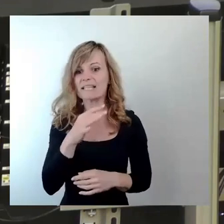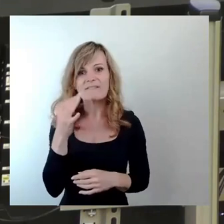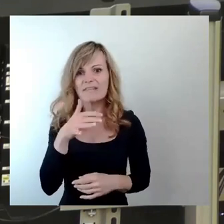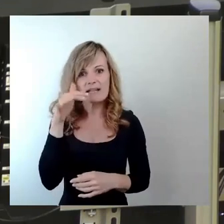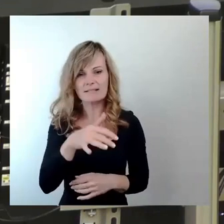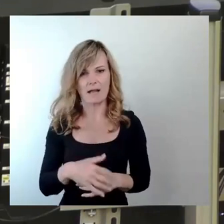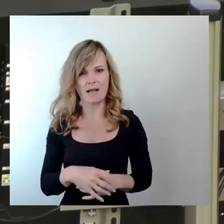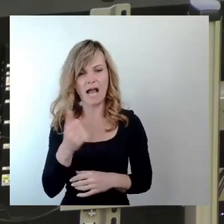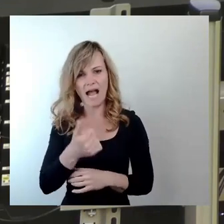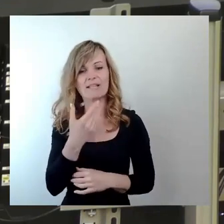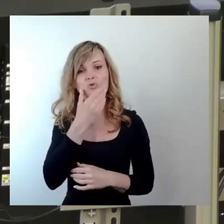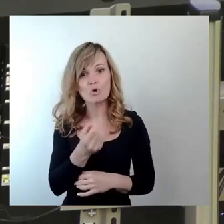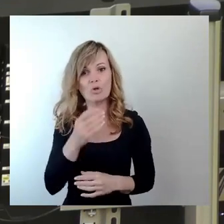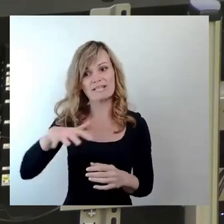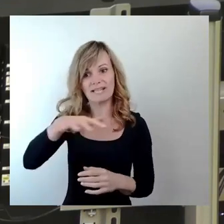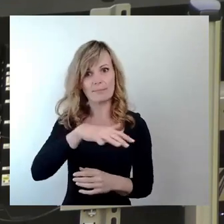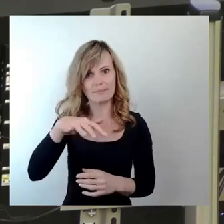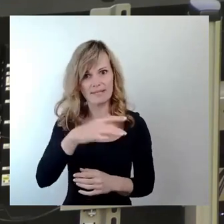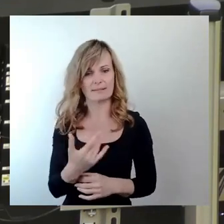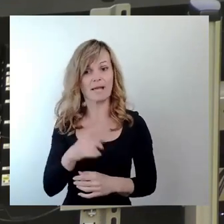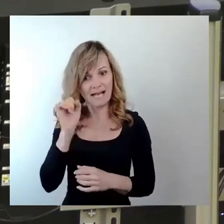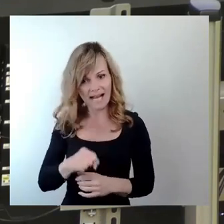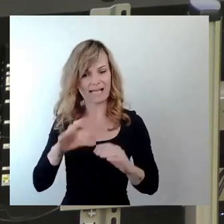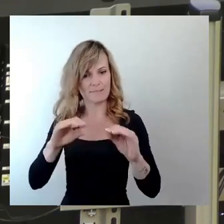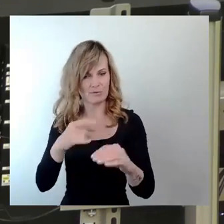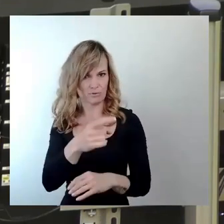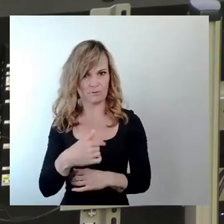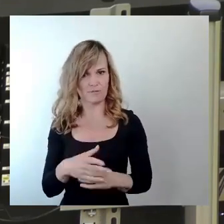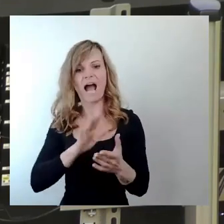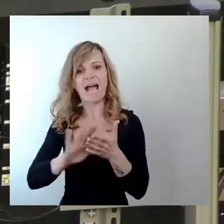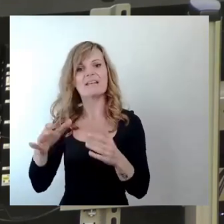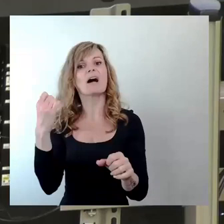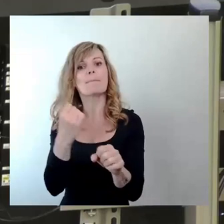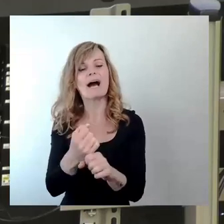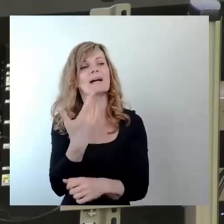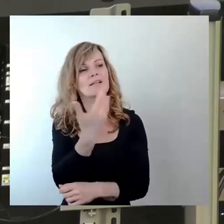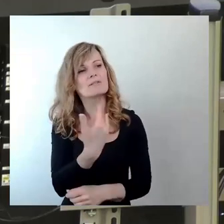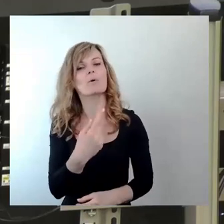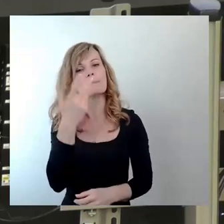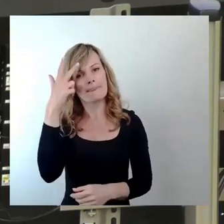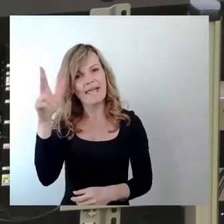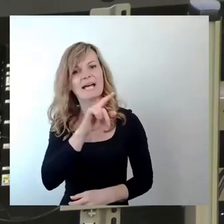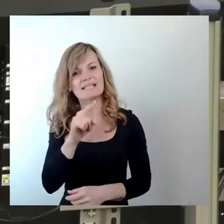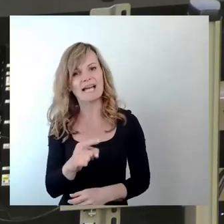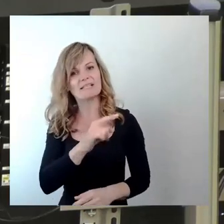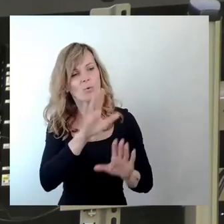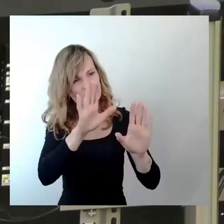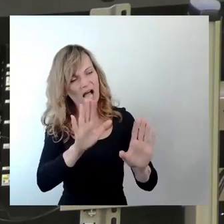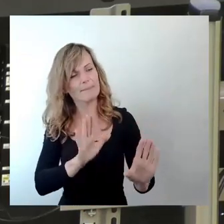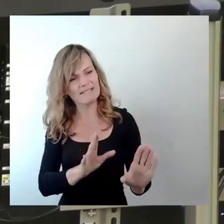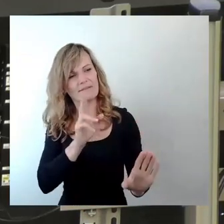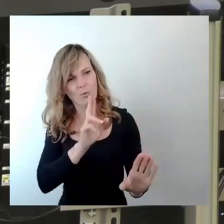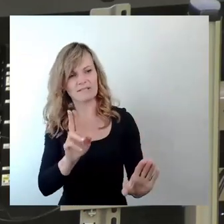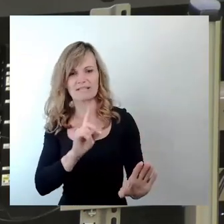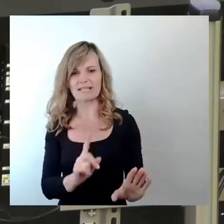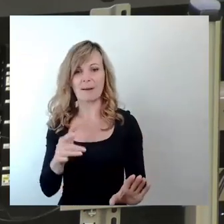ist ein schönes Gebiet und das kann man nutzen. Ich meine, einfach machen wie Sie, Herr Zastrow, habe ich meine Vorbehalte. Aber wo ein Wille ist, ist ein Weg.